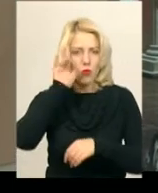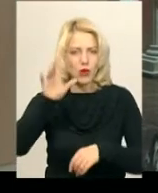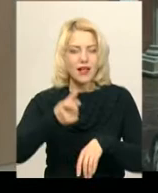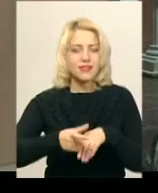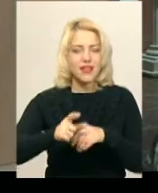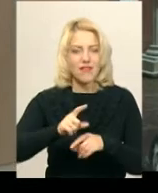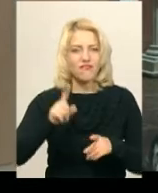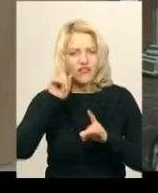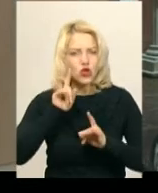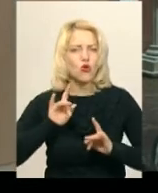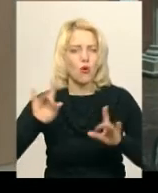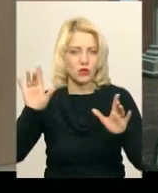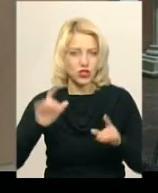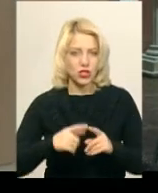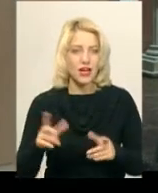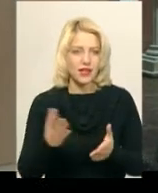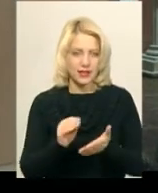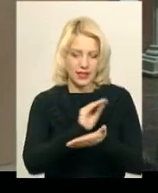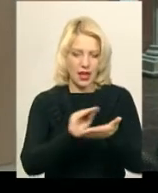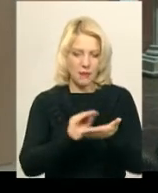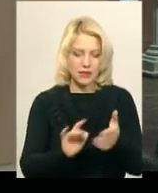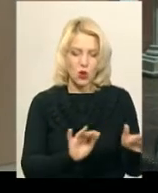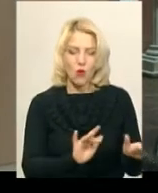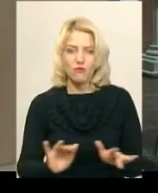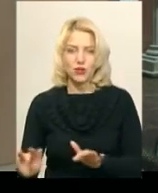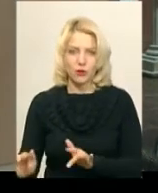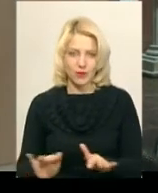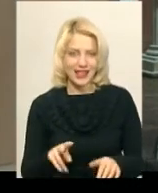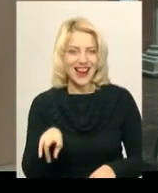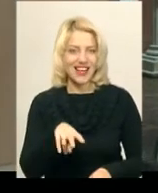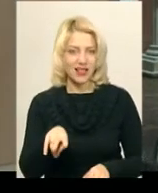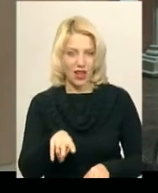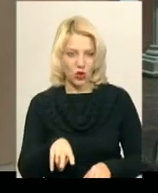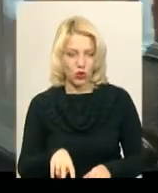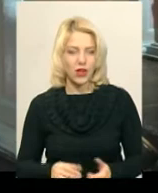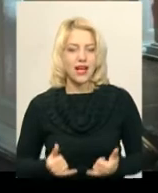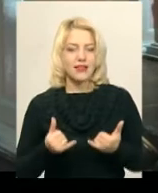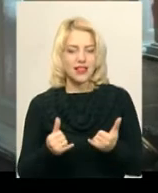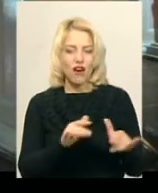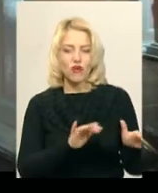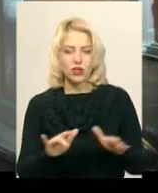і наймовірних концертів, які, взагалі, написані у фортепіаній літературі для фортепіано з оркестром.